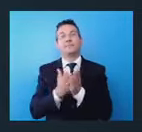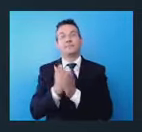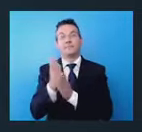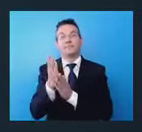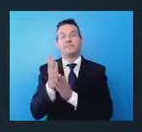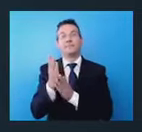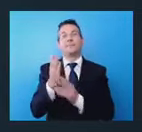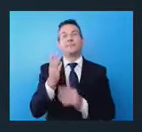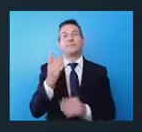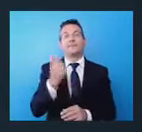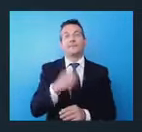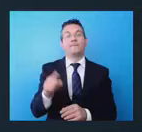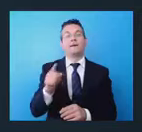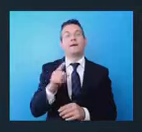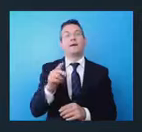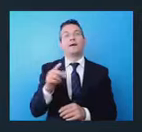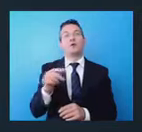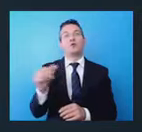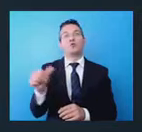superviotti.